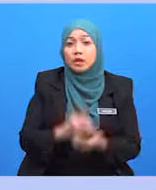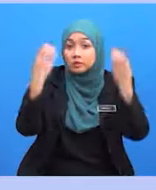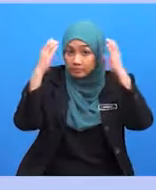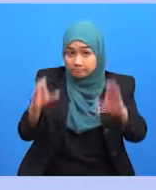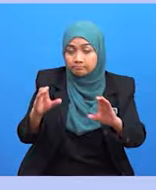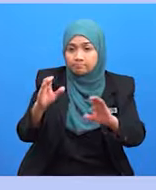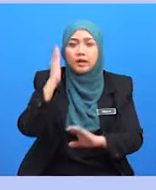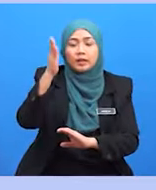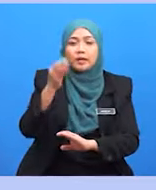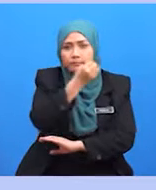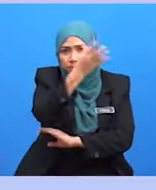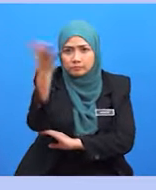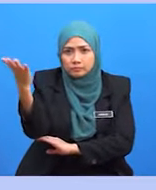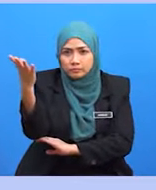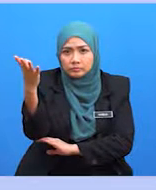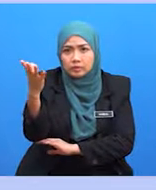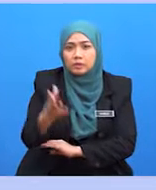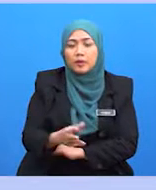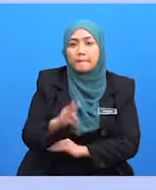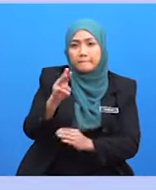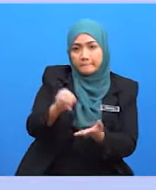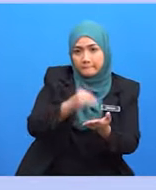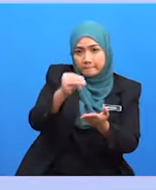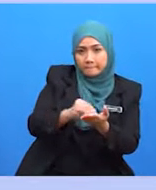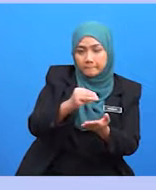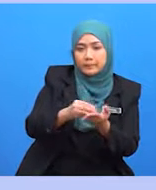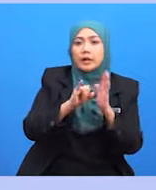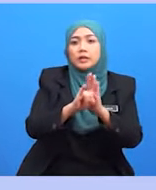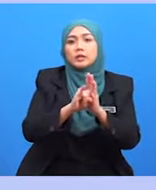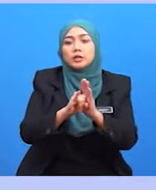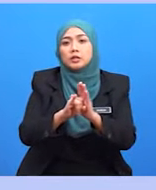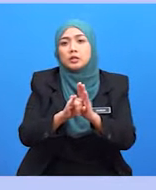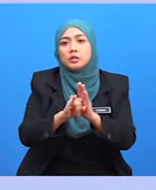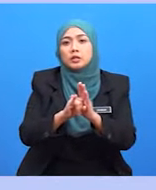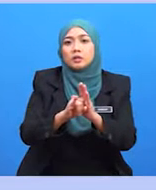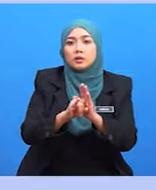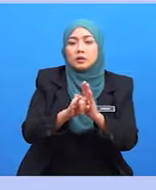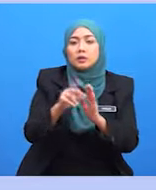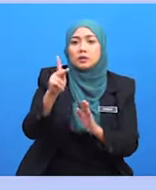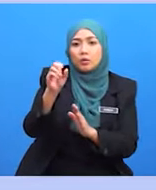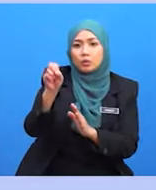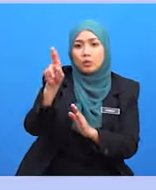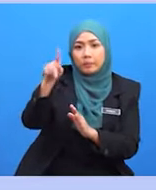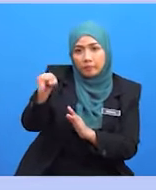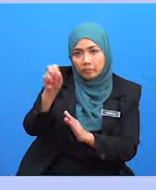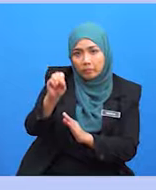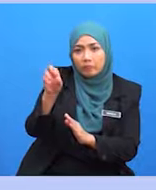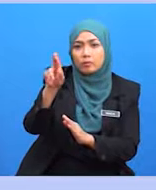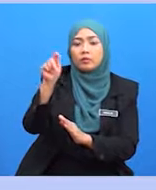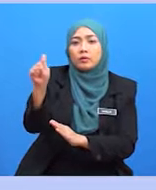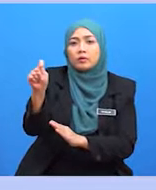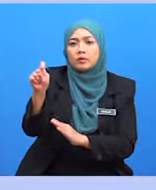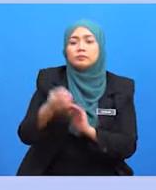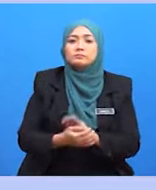perkara yang perlu ada dalam manual identiti korporat iaitu sebuah panduan lengkap bagi melaksanakan dan